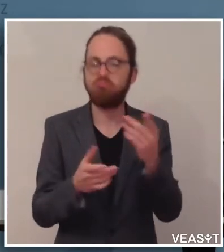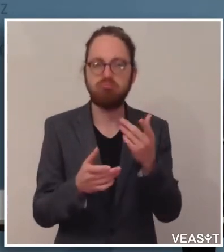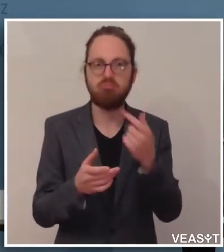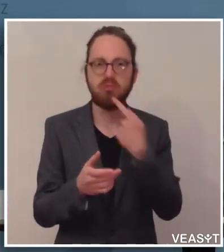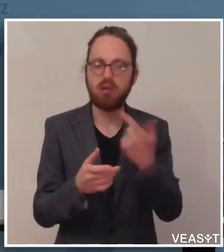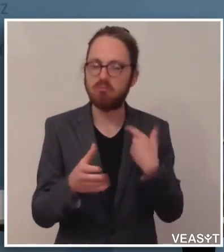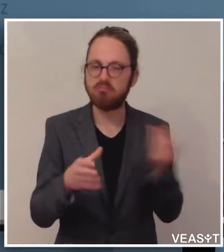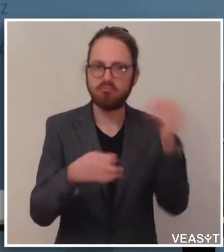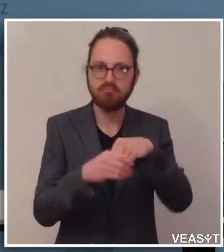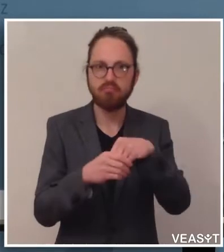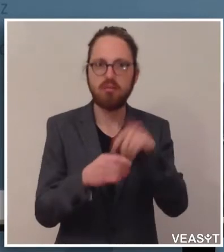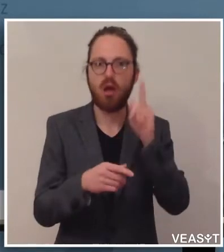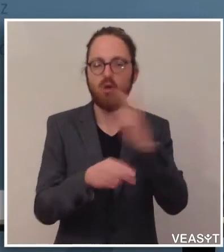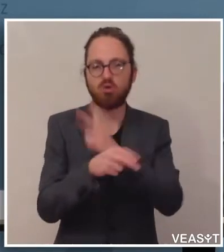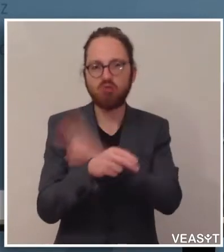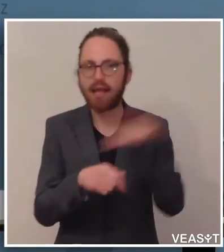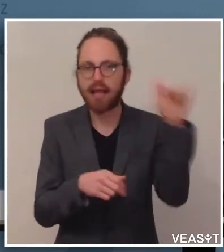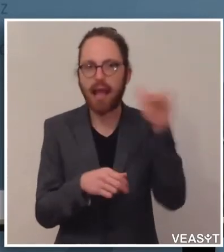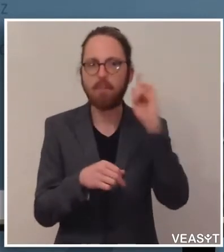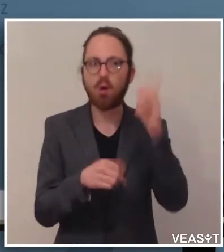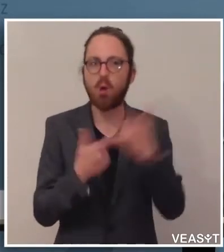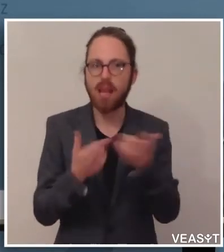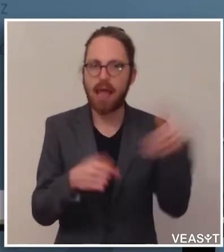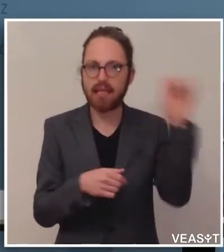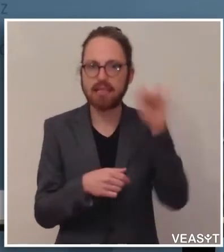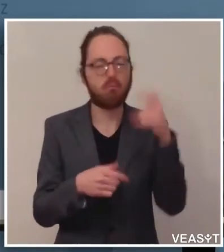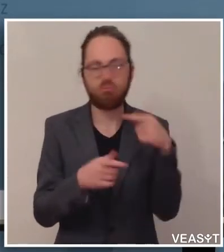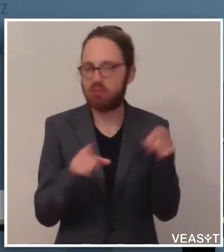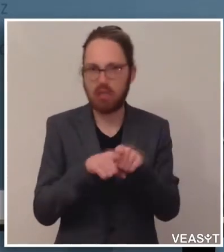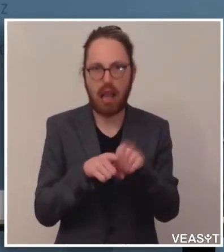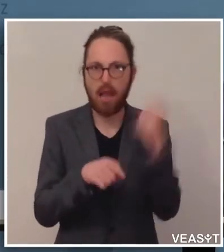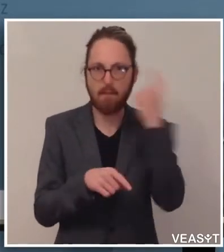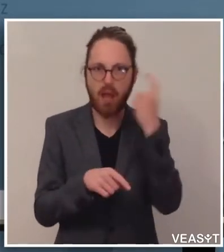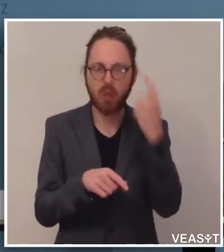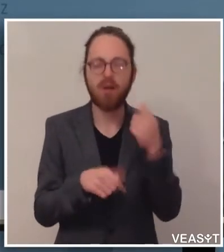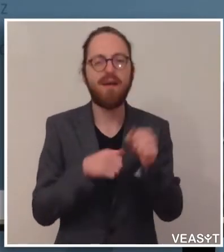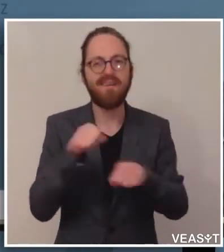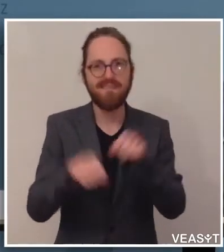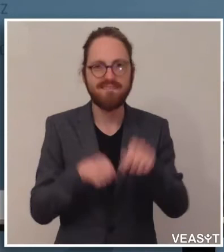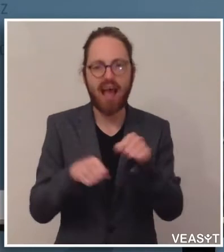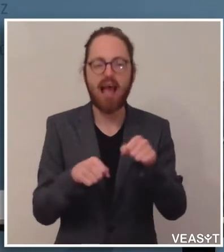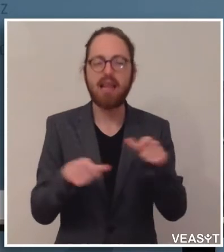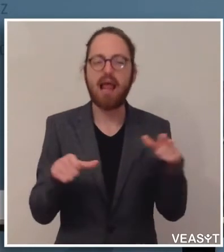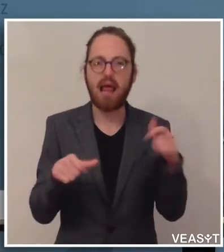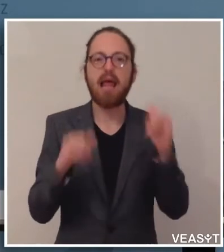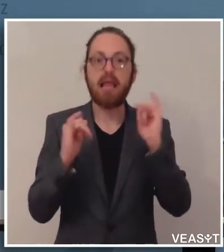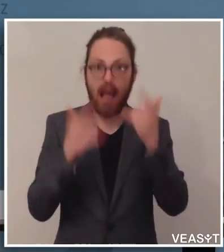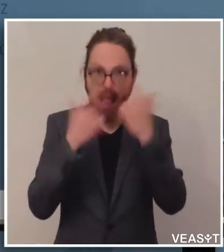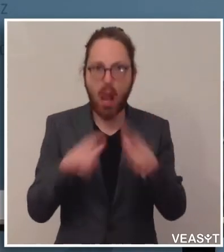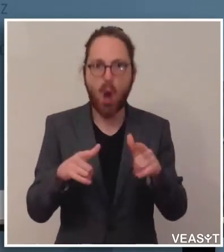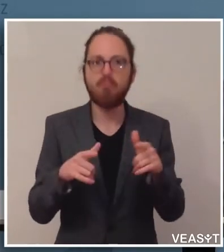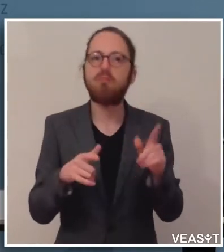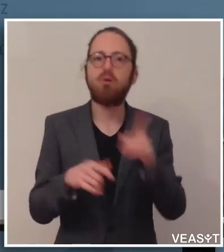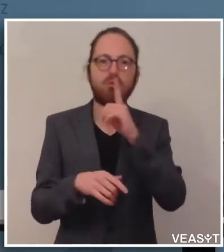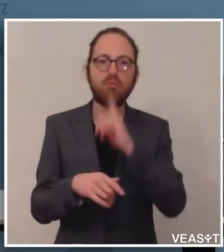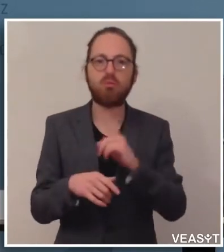sowohl auf staatlicher Ebene wie auch hier auf Landesebene so interpretiert. Das Fahrradfahren ist erlaubt für das